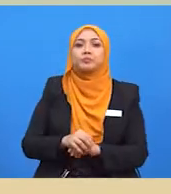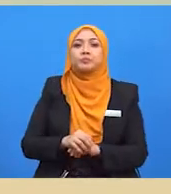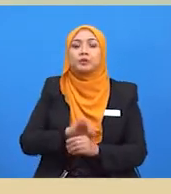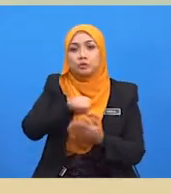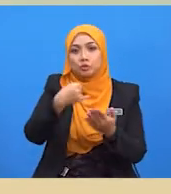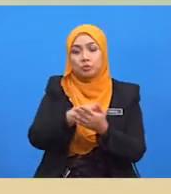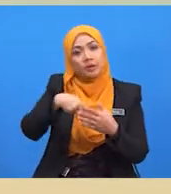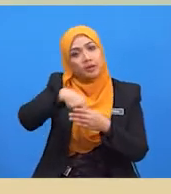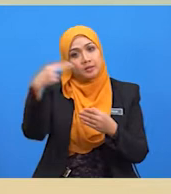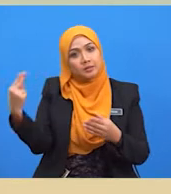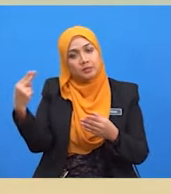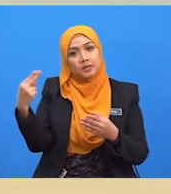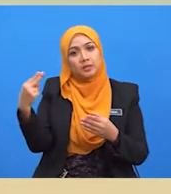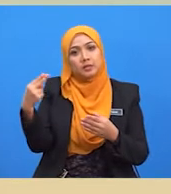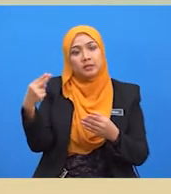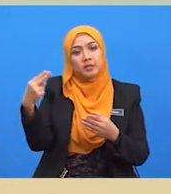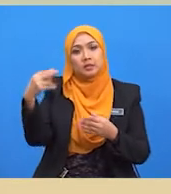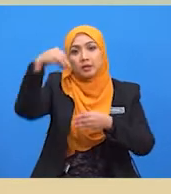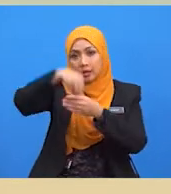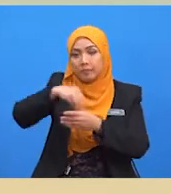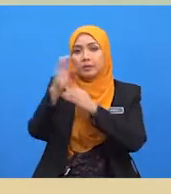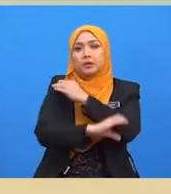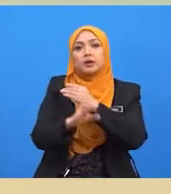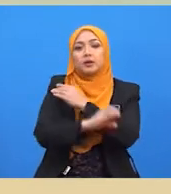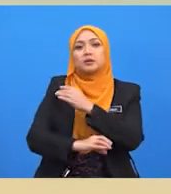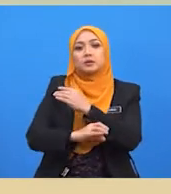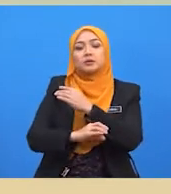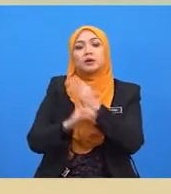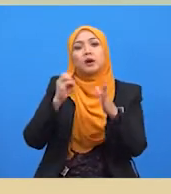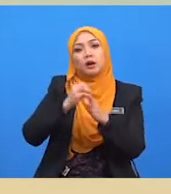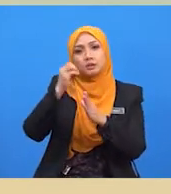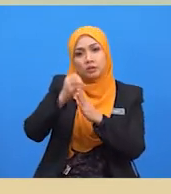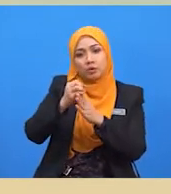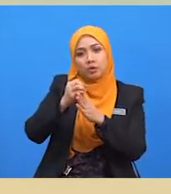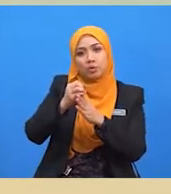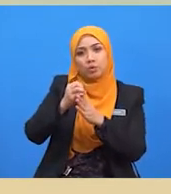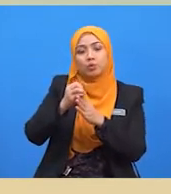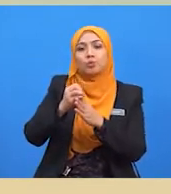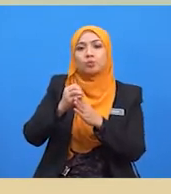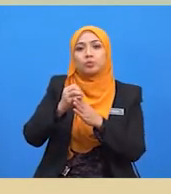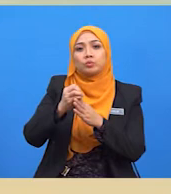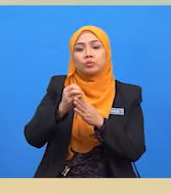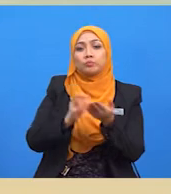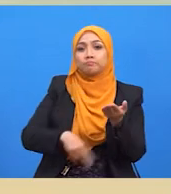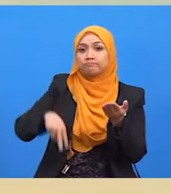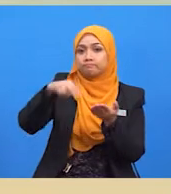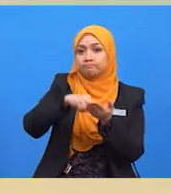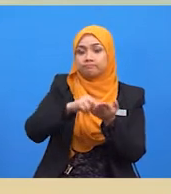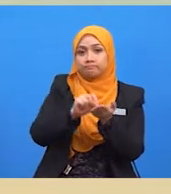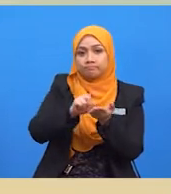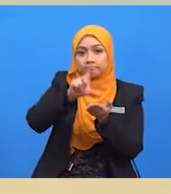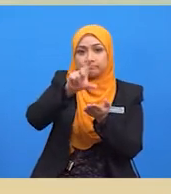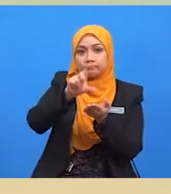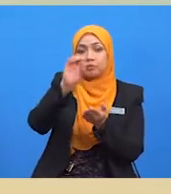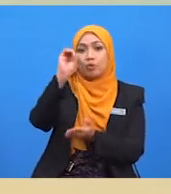jumlah hasil pengeluar tempatan sebelum tarif atau selepas peningkatan harga adalah